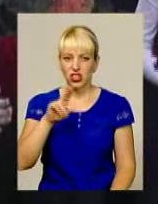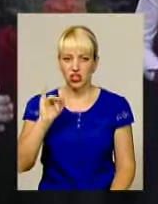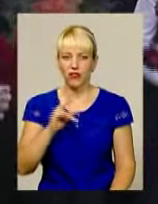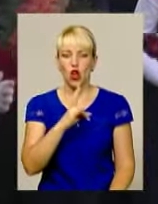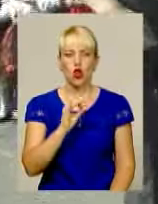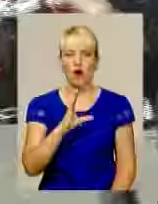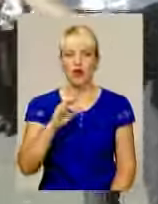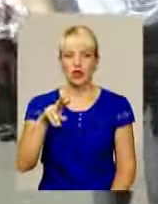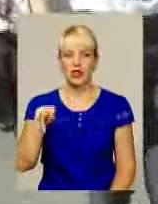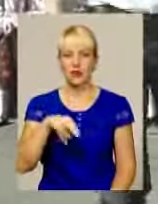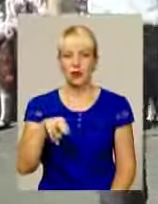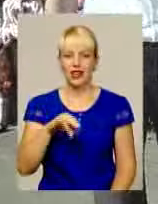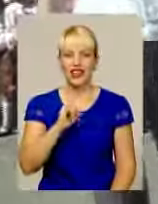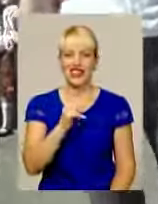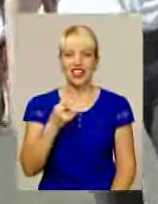Полонського району.